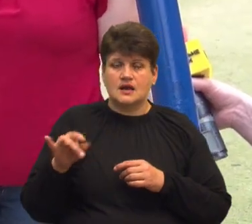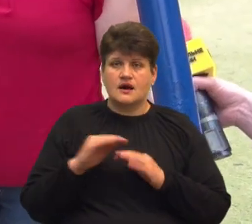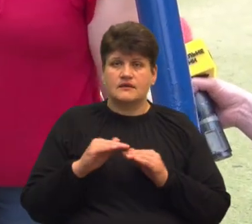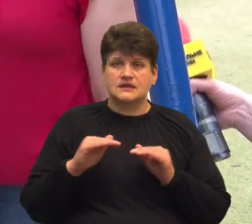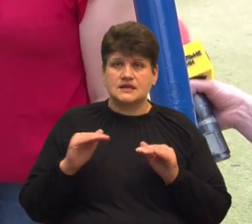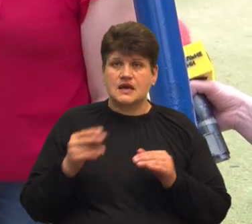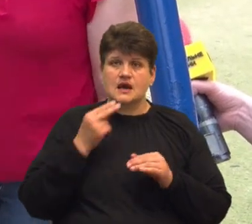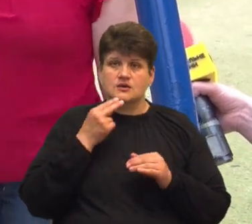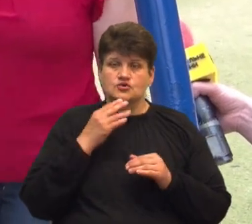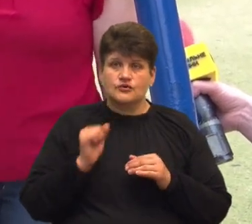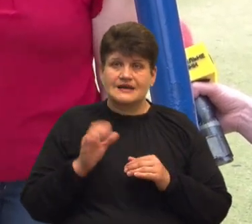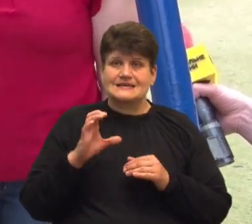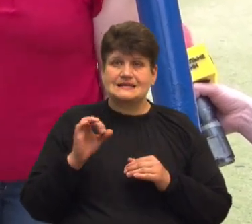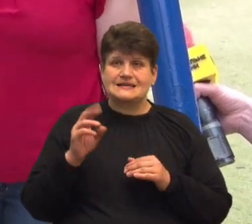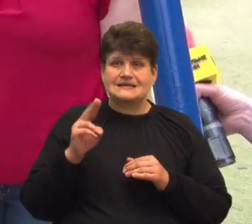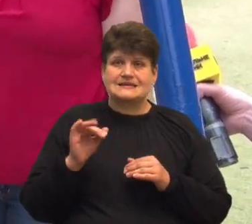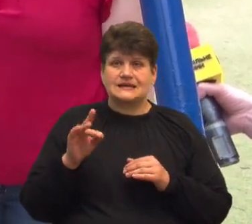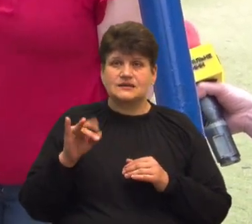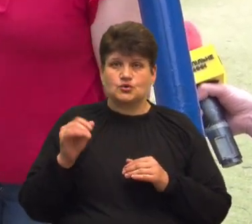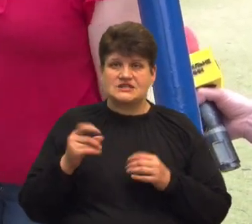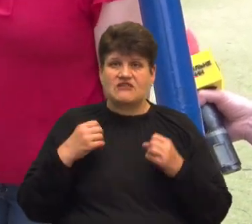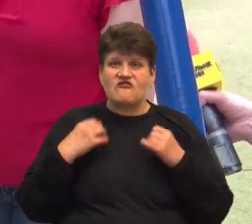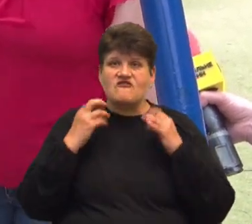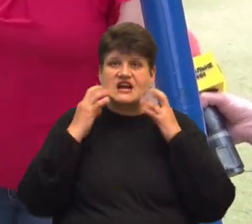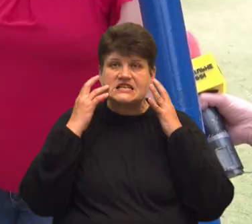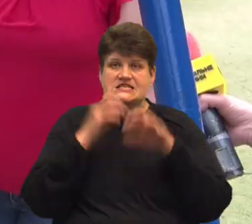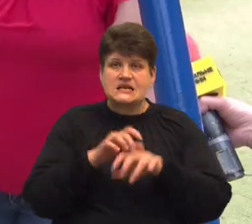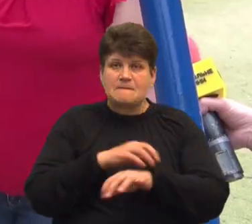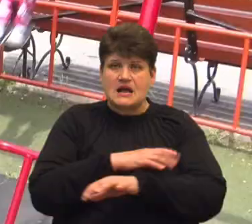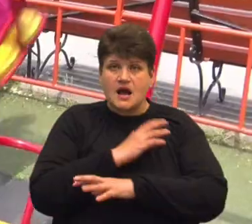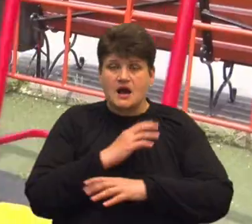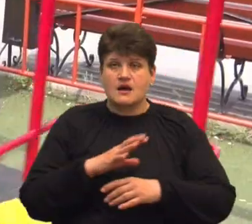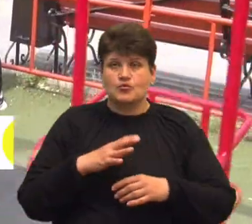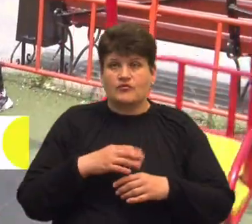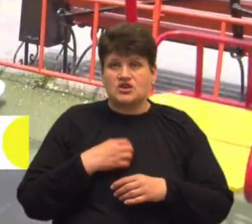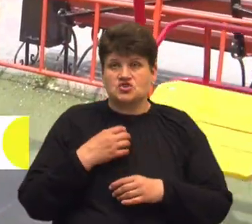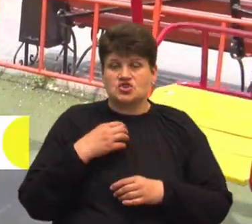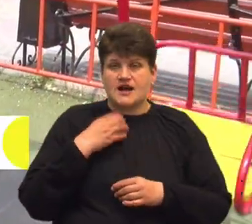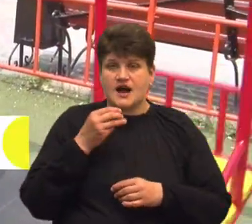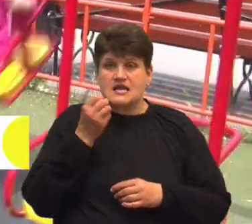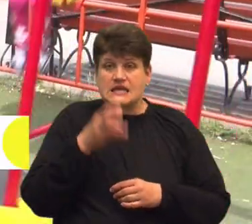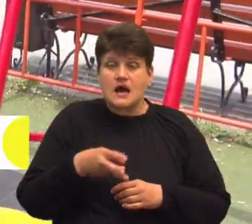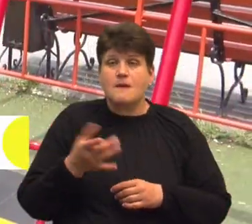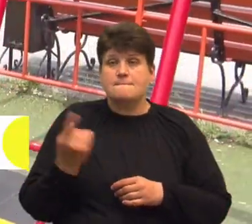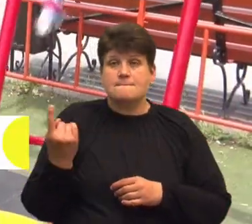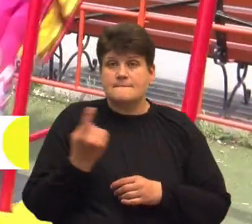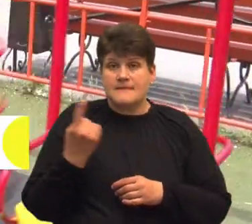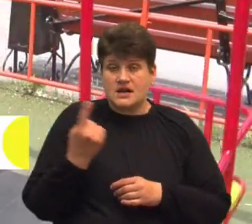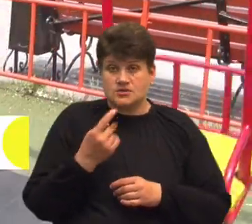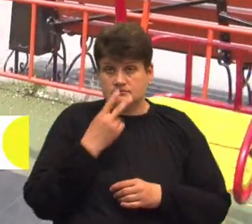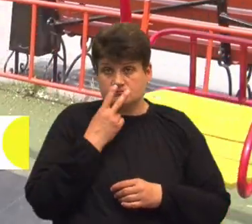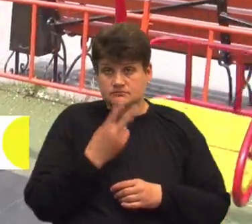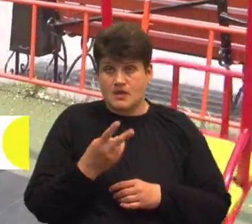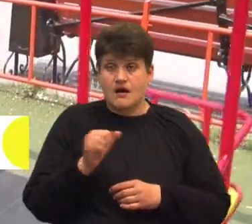алергія на цитрусові, з'являється висипка на ручках та інколи чхання. За словами Антоніни, при перших симптомах алергії в